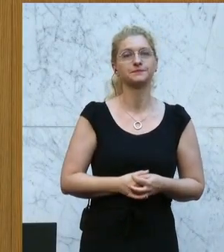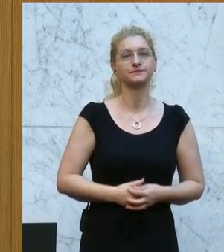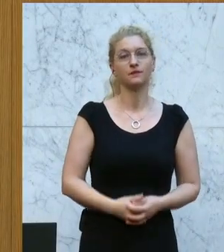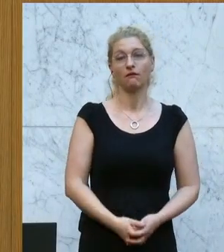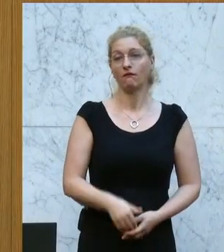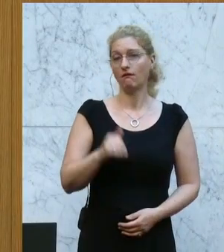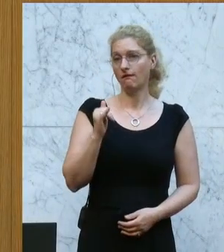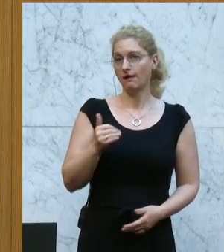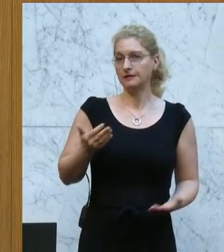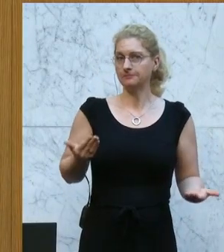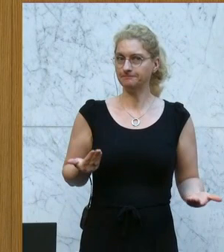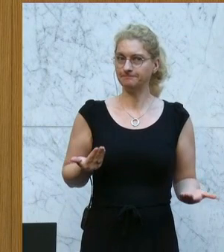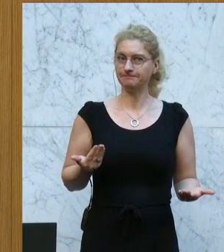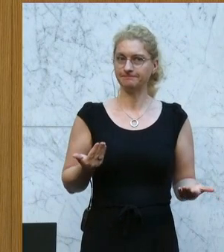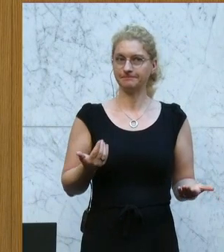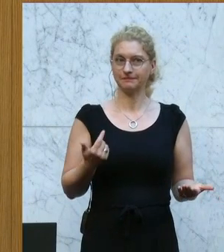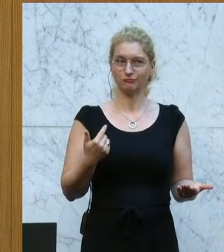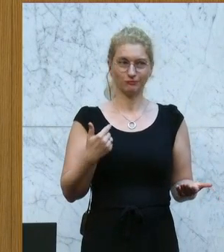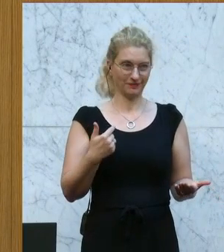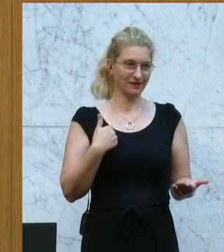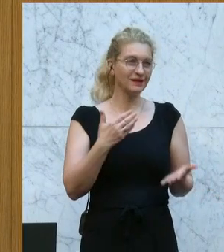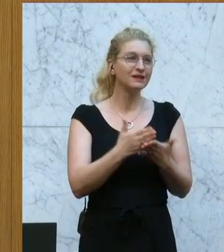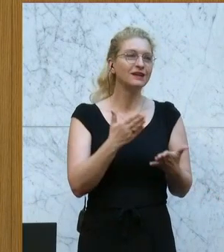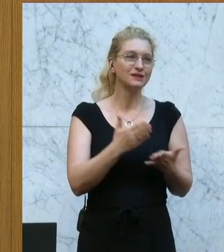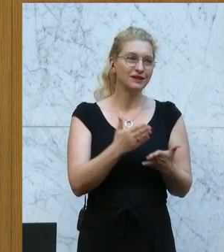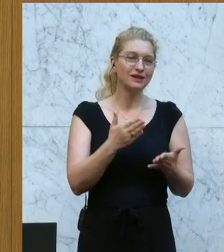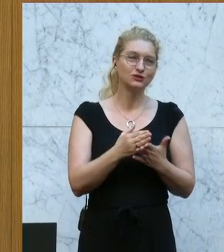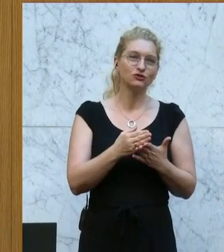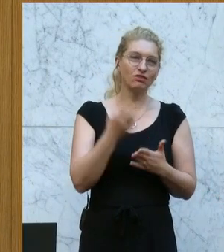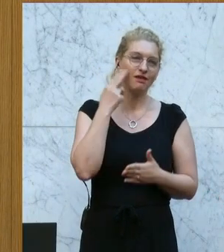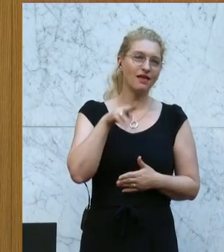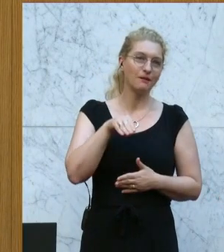Ja, ein bisschen vermisse ich den Matthias Strolz von vor zehn Jahren.